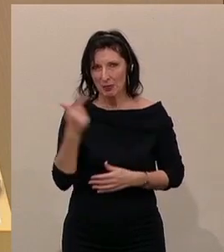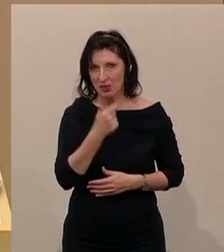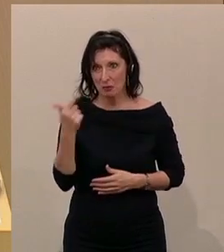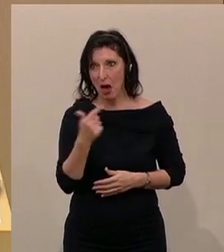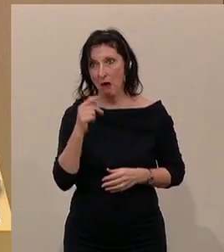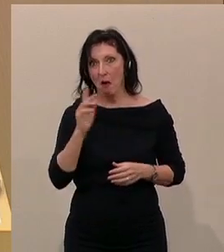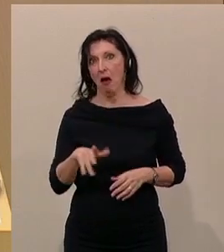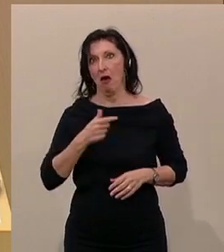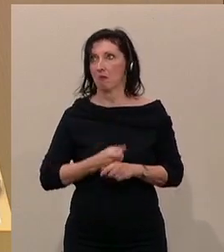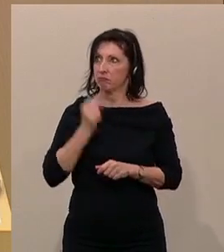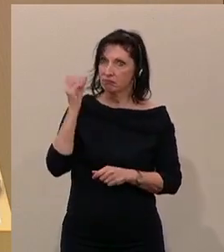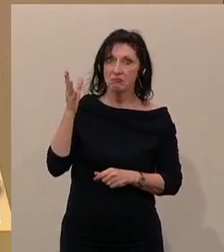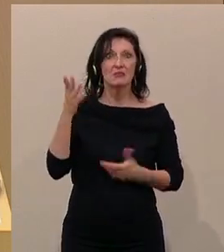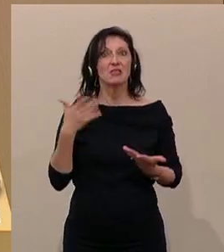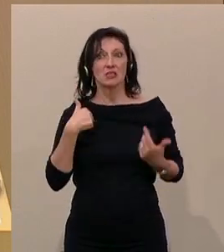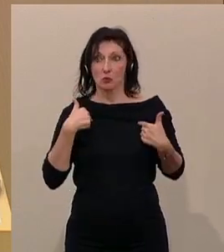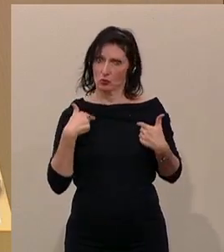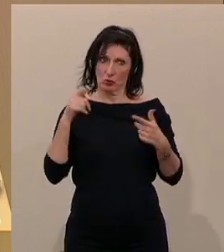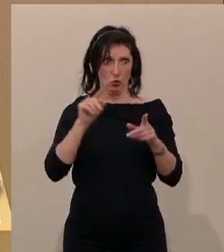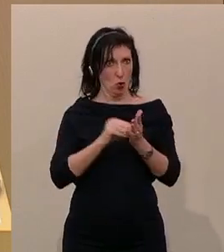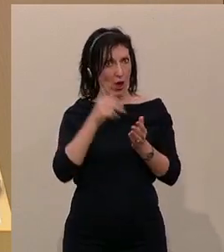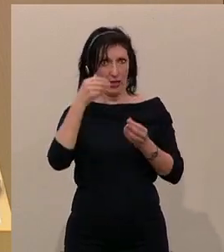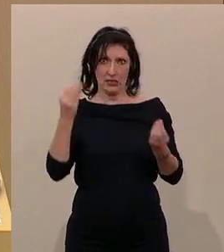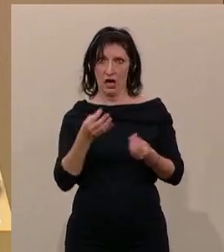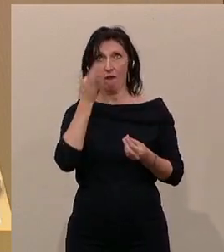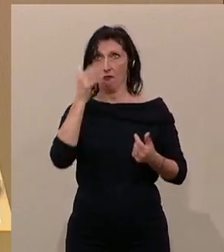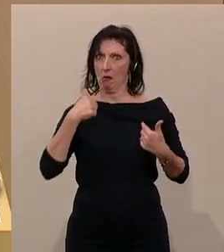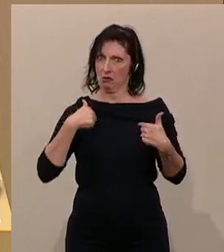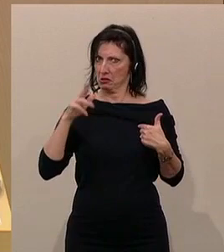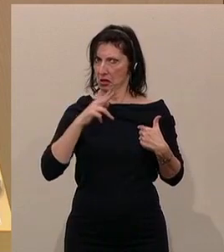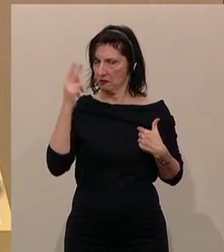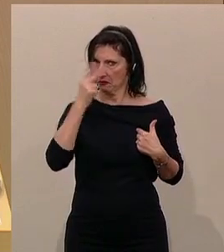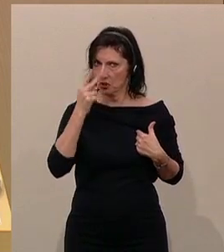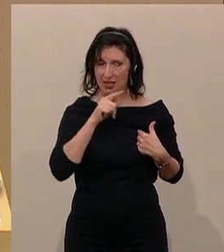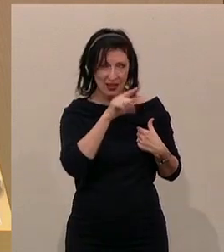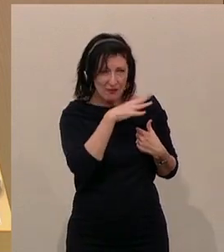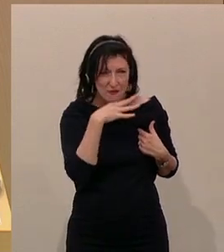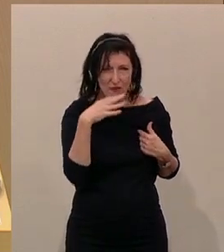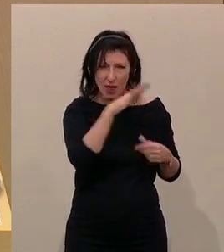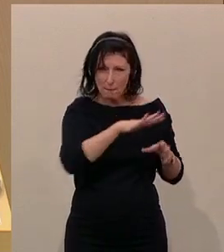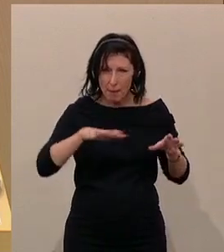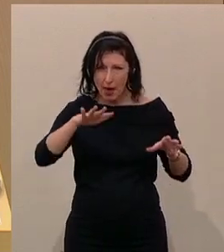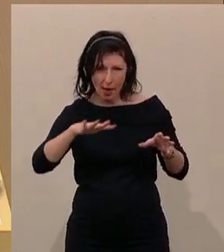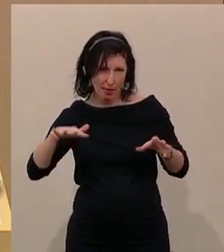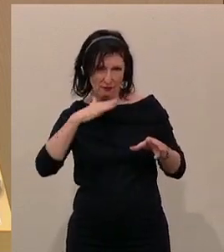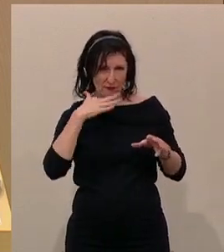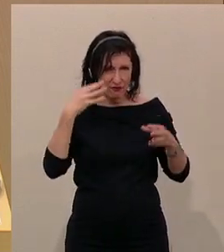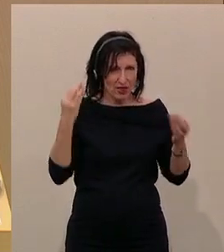einfach gerade als Frau nicht nachvollziehen kann, wenn Sie in vielen Bereichen und in vielen Dingen